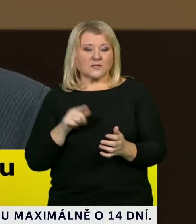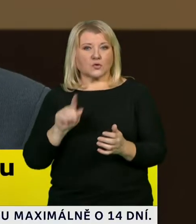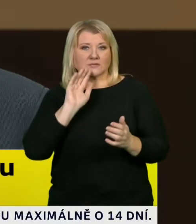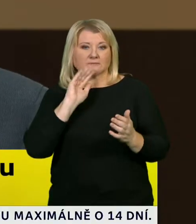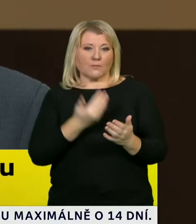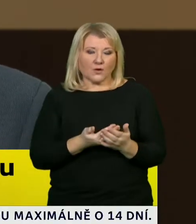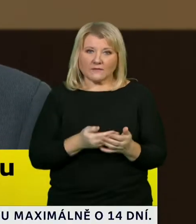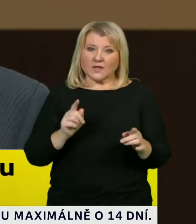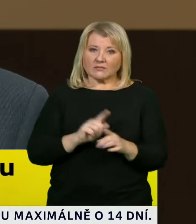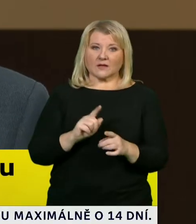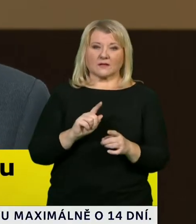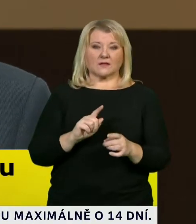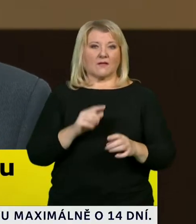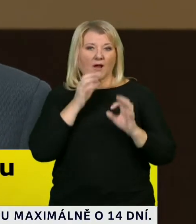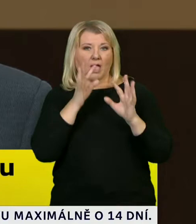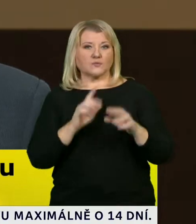PCR testy.